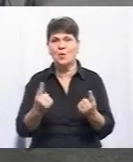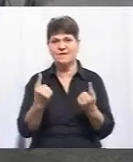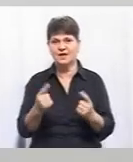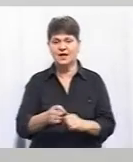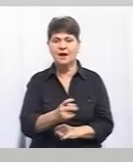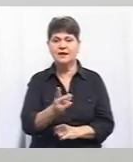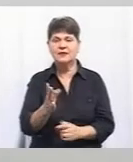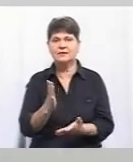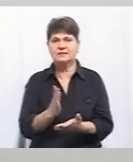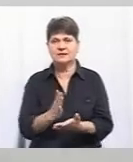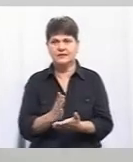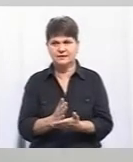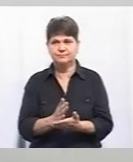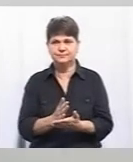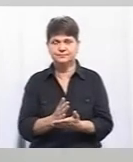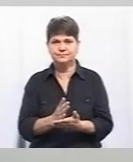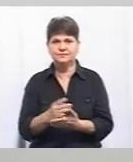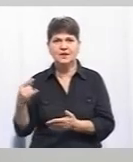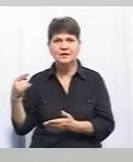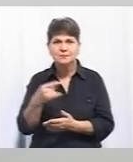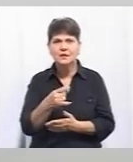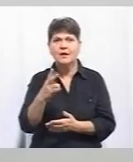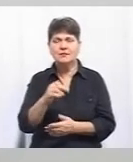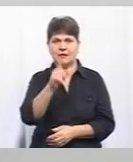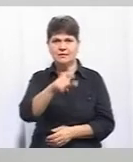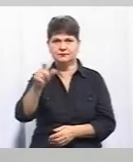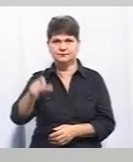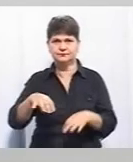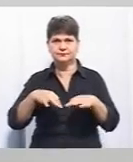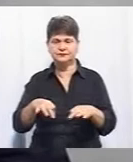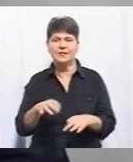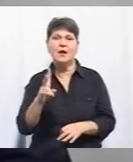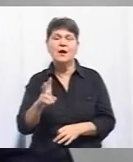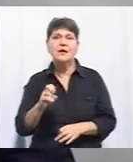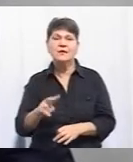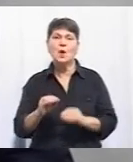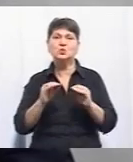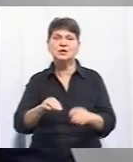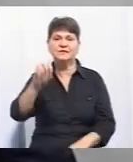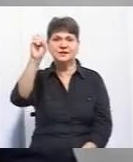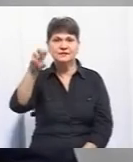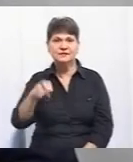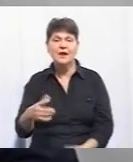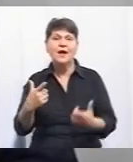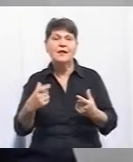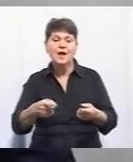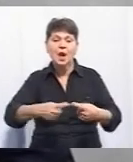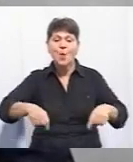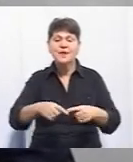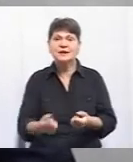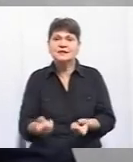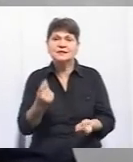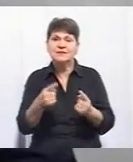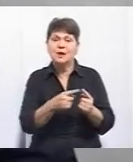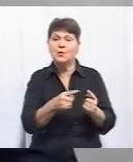кількість є наїзду на пішоходів. Як встановити світлофор у Вінниці і де світлофорні об'єкти з'являться